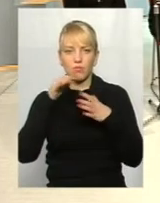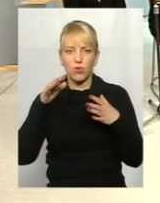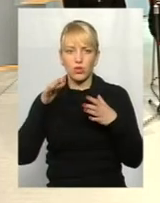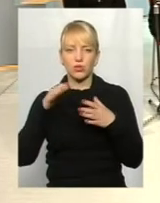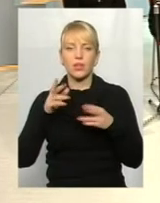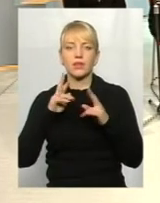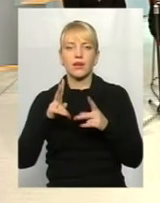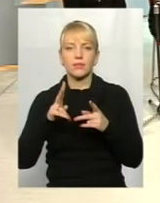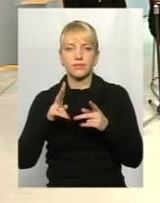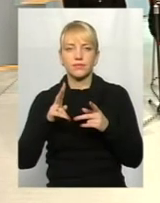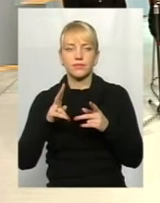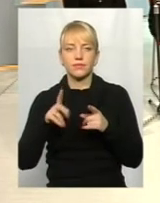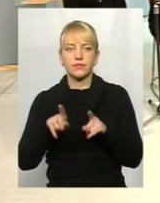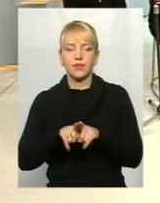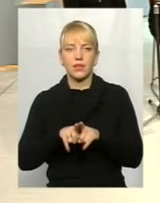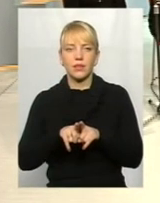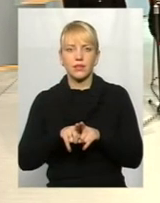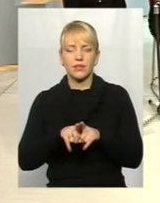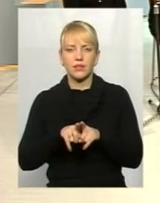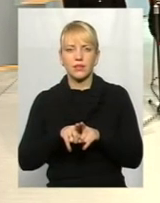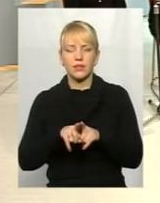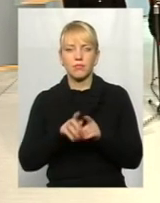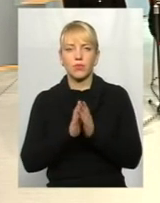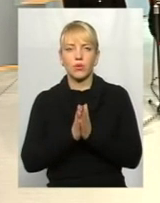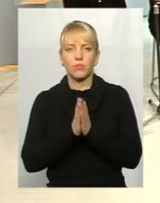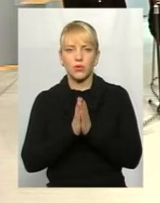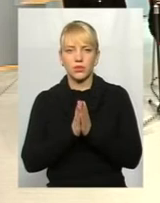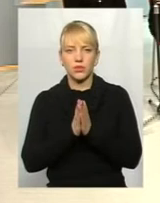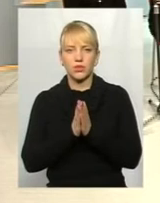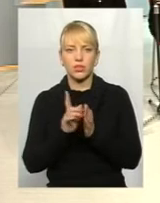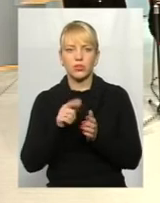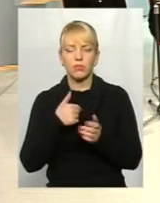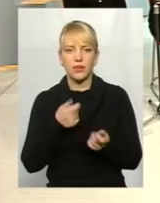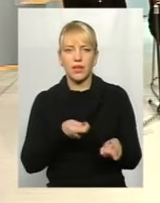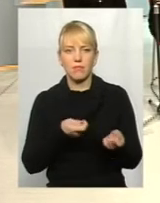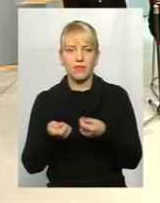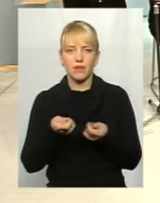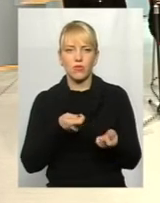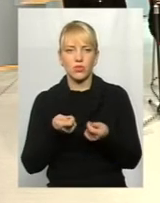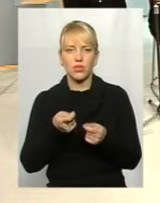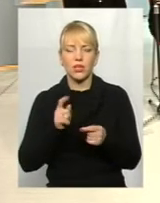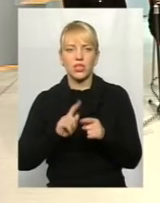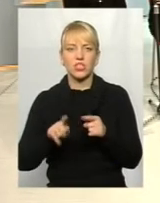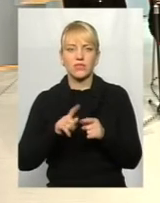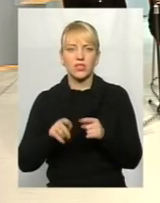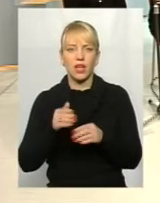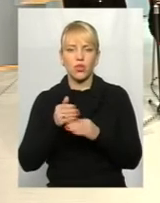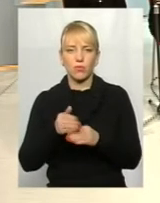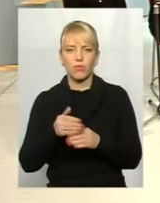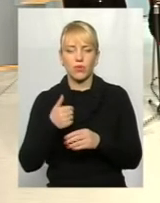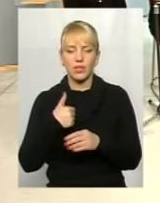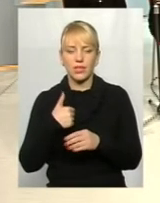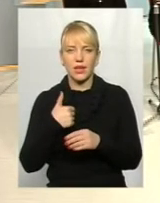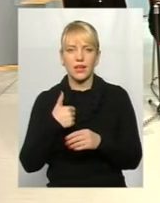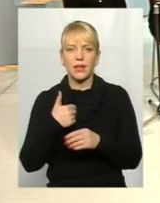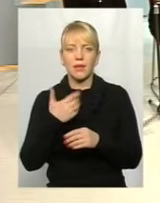Я це так господин попросити, щоб мене хоч підвозила хвора. Тут 5 хвилин до 20-ї лікарні я живу на